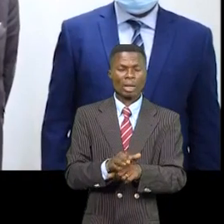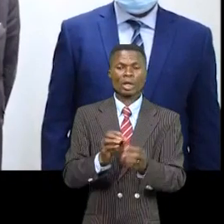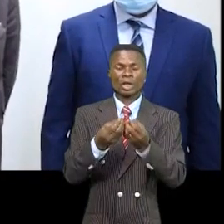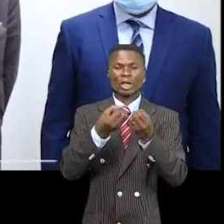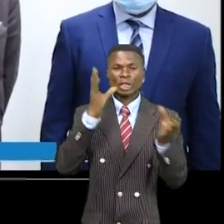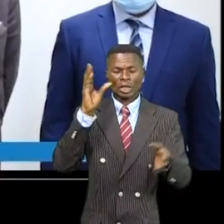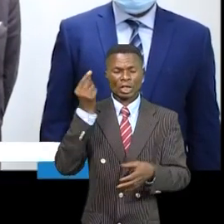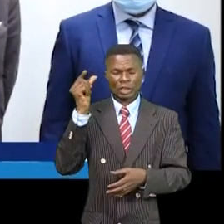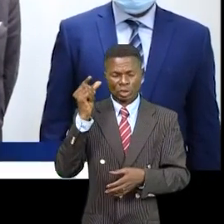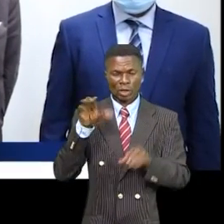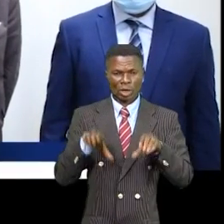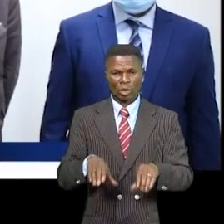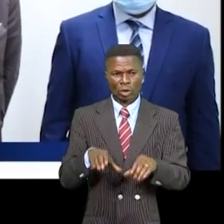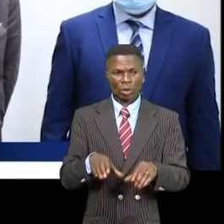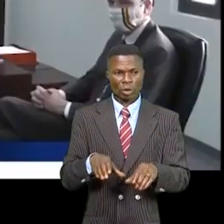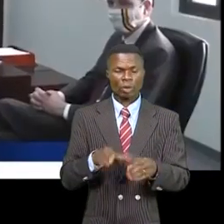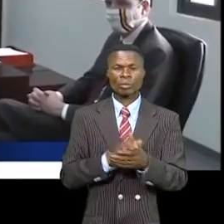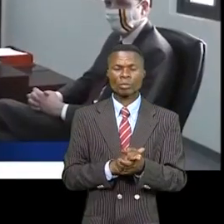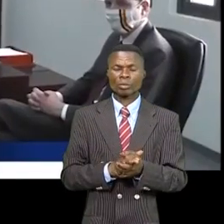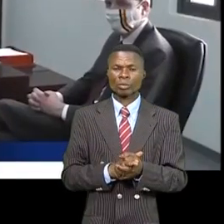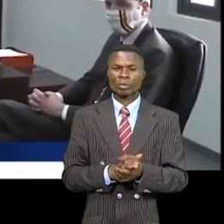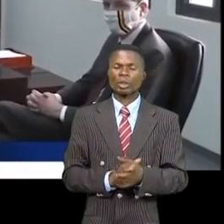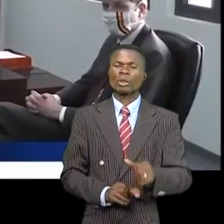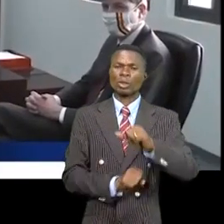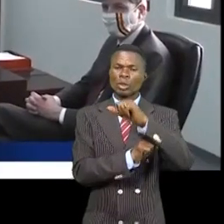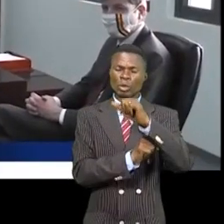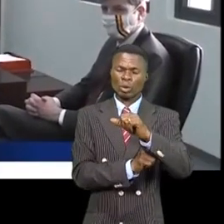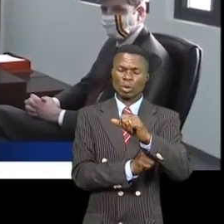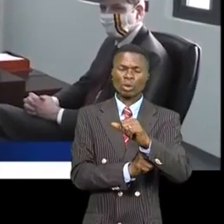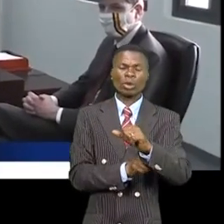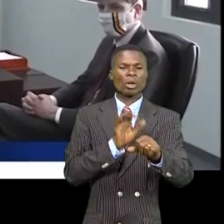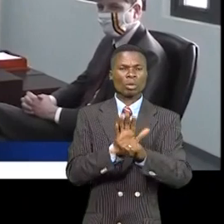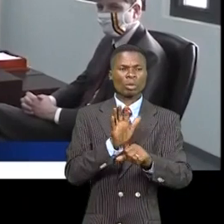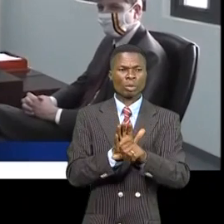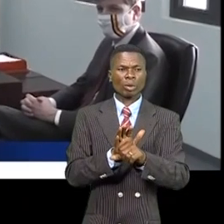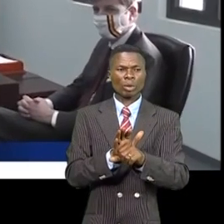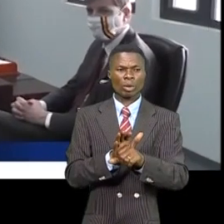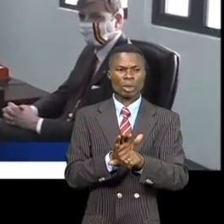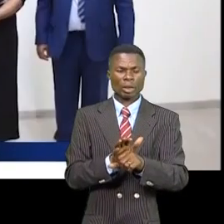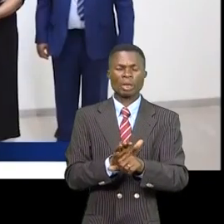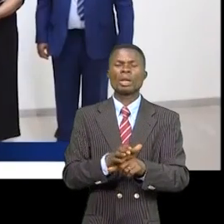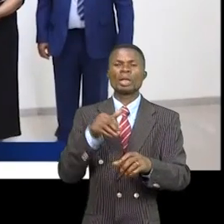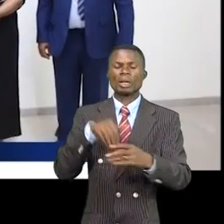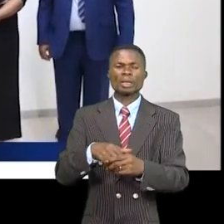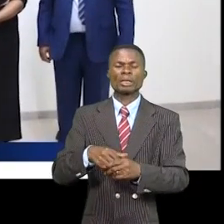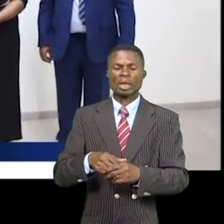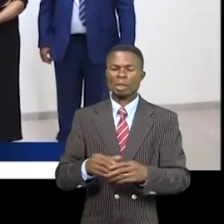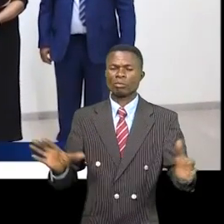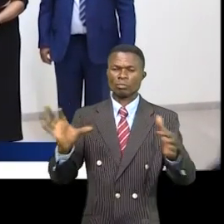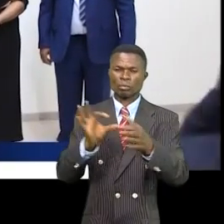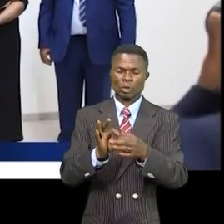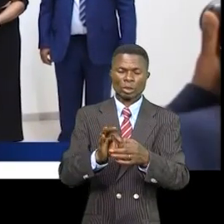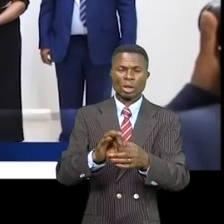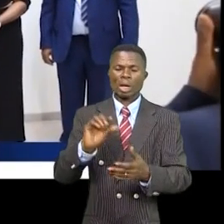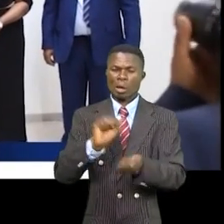traçabilité on a été des pionniers du processus de Kimberley qui a beaucoup agi sur la formalisation du secteur du diamant